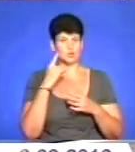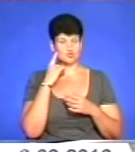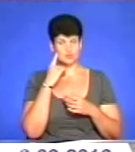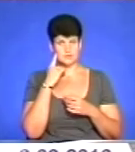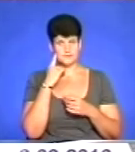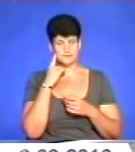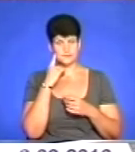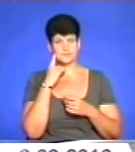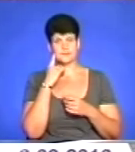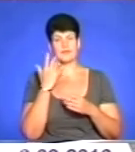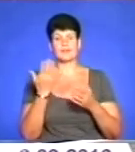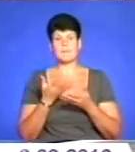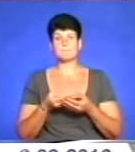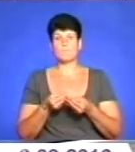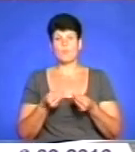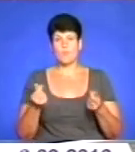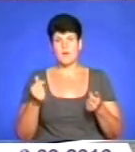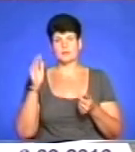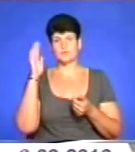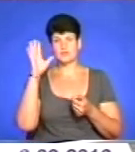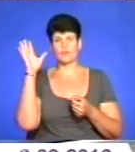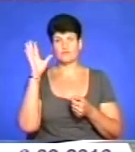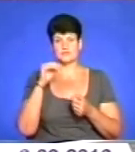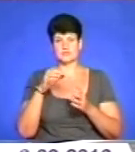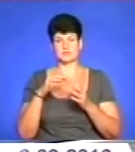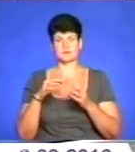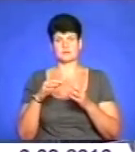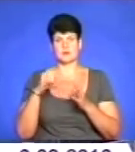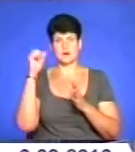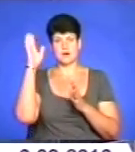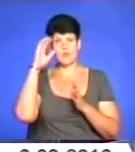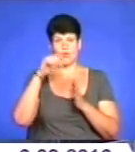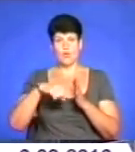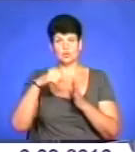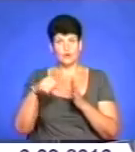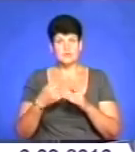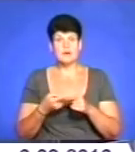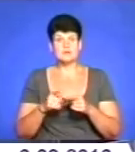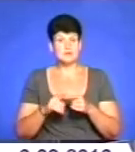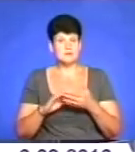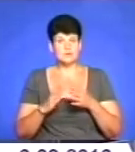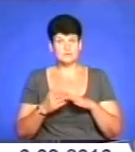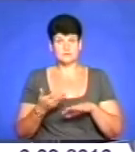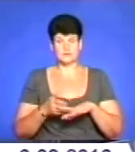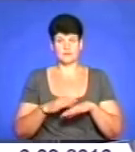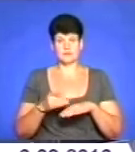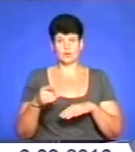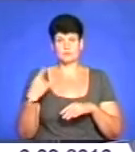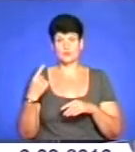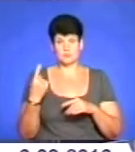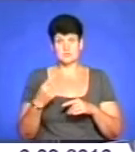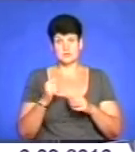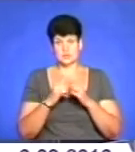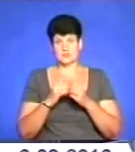де пропала вода в усіх колодязях, але ця ситуація не поодинока. В Тернопільській області і в Україні теж.